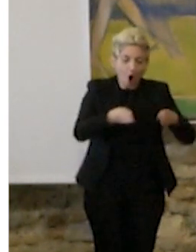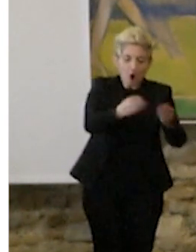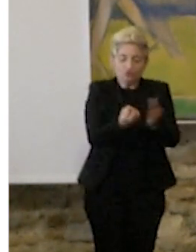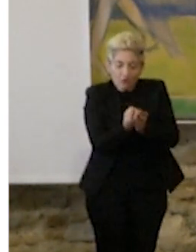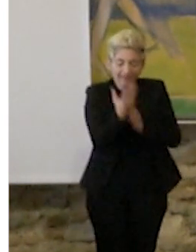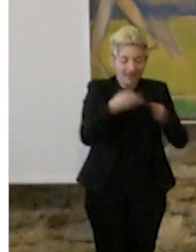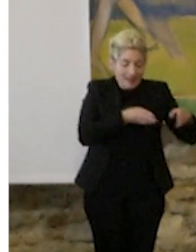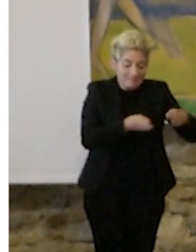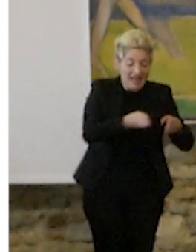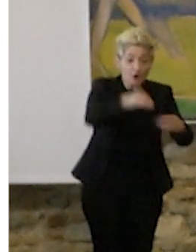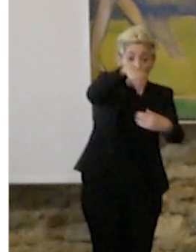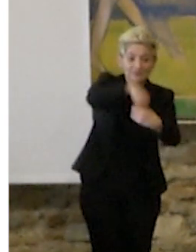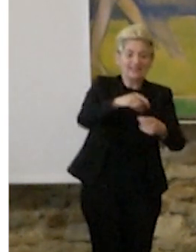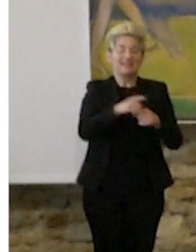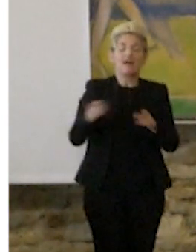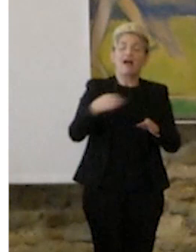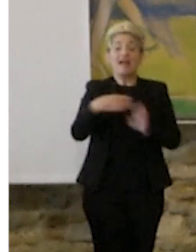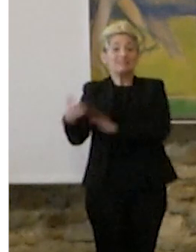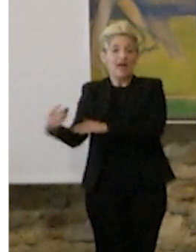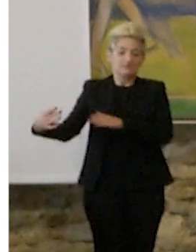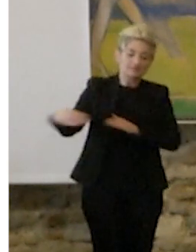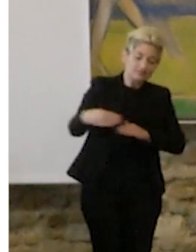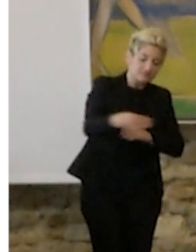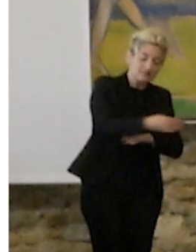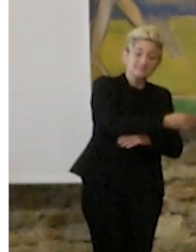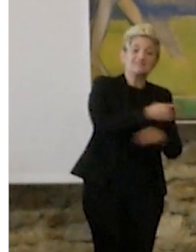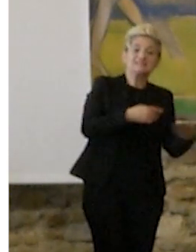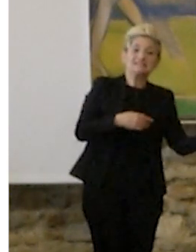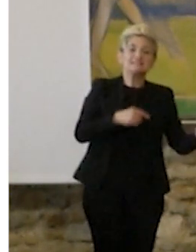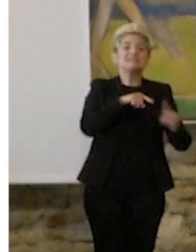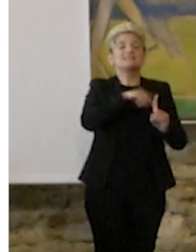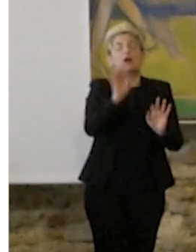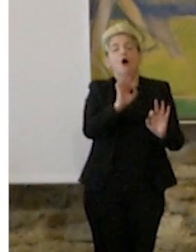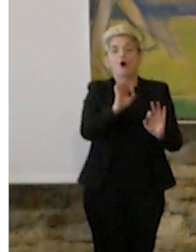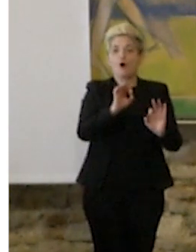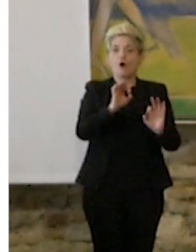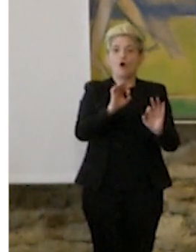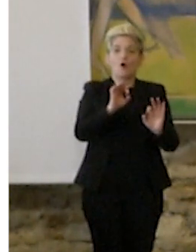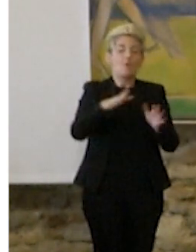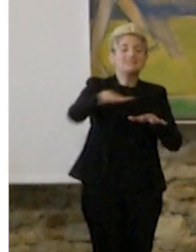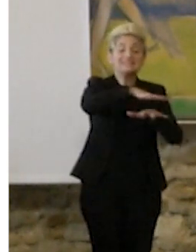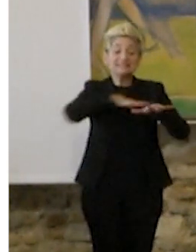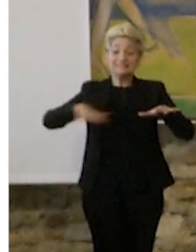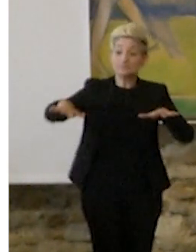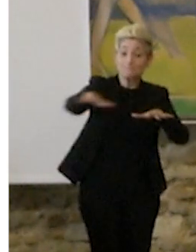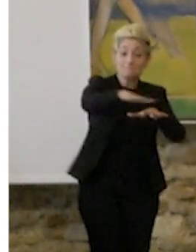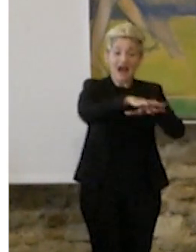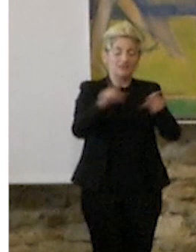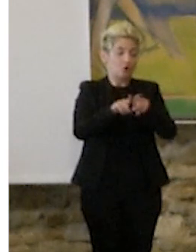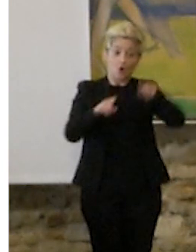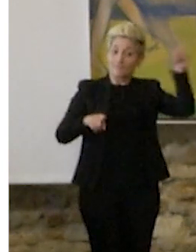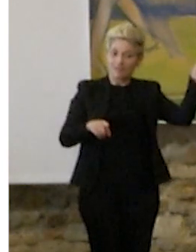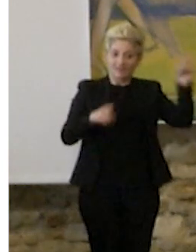sviluppare da destra a sinistra come un libro o in uno spazio come quello che è di là